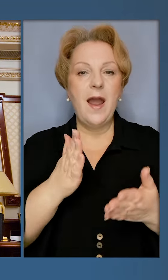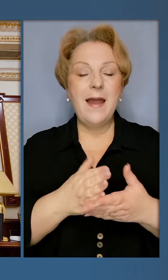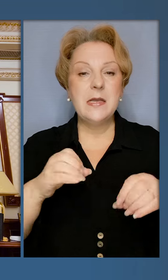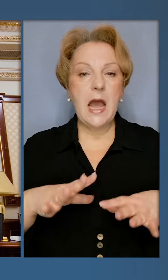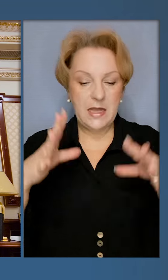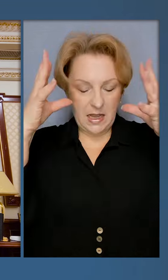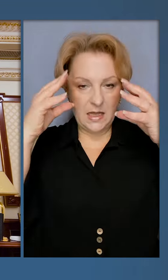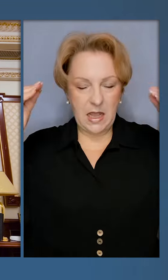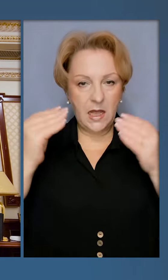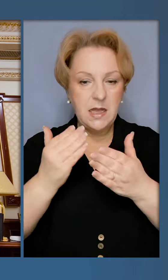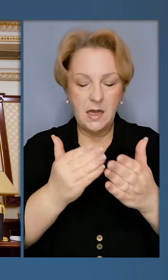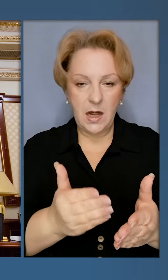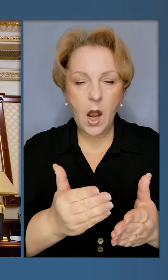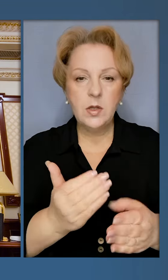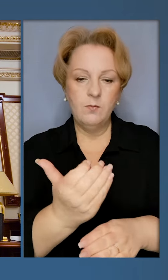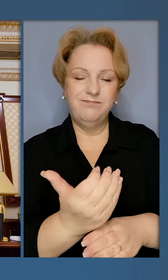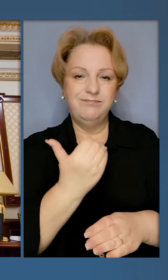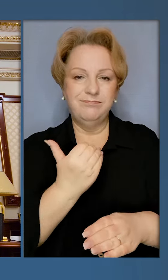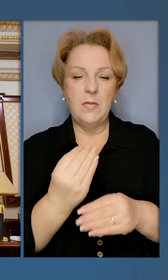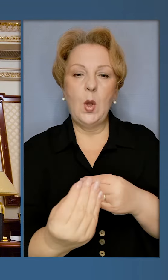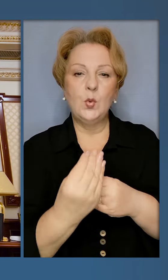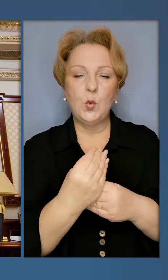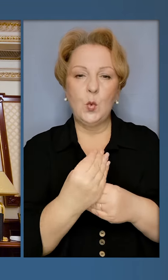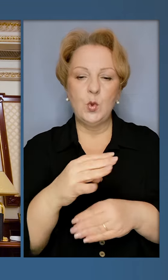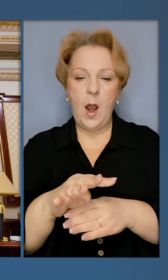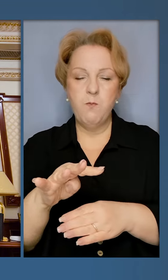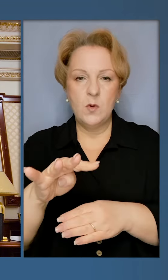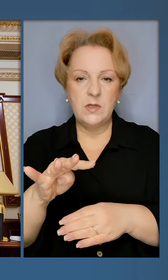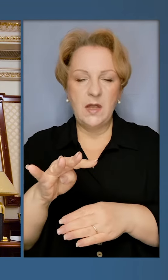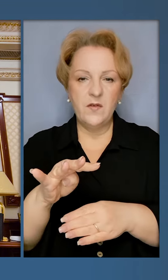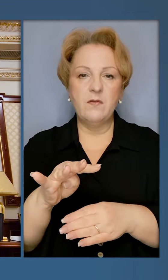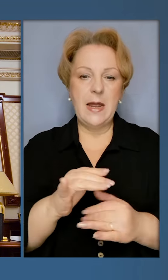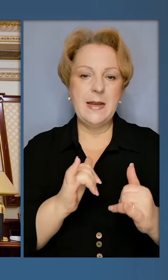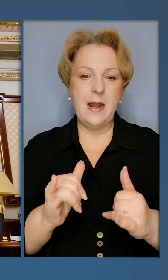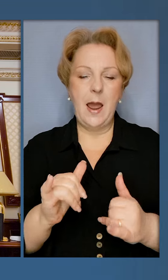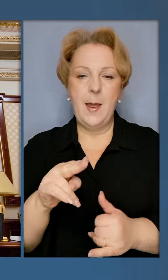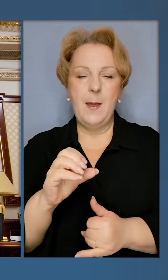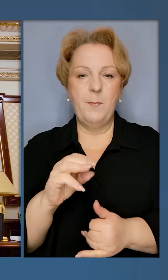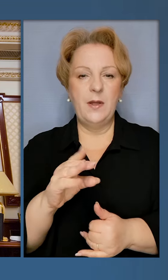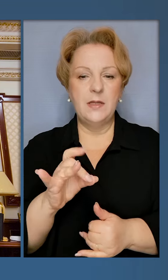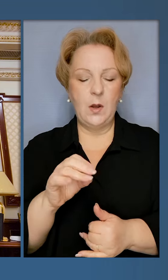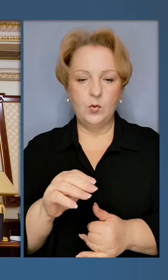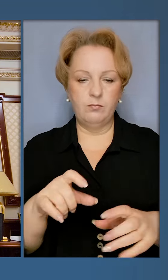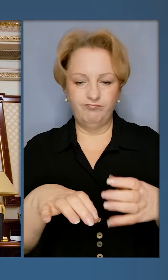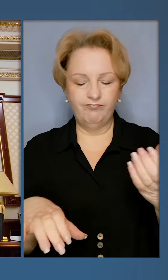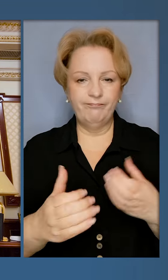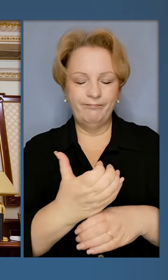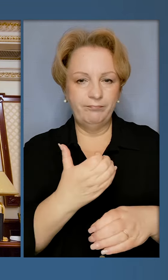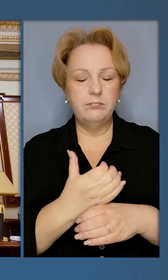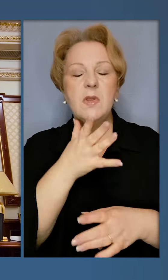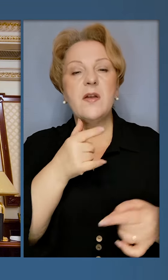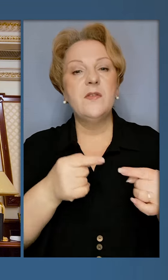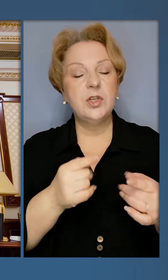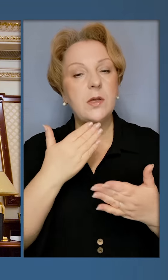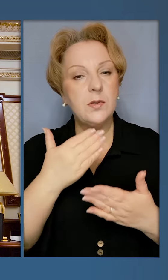Нідерландів щодо додаткових пускових установок для Петріот. І це дуже вчасно.